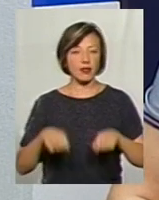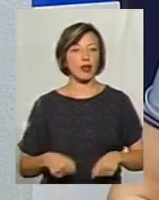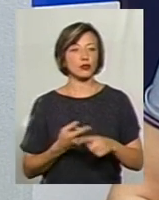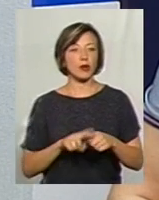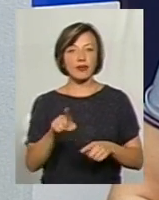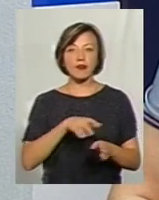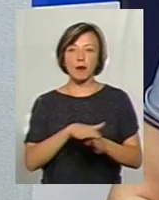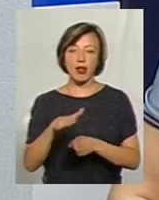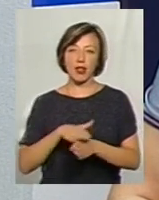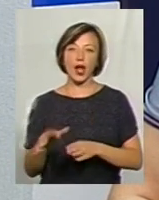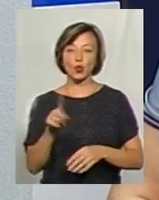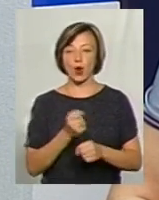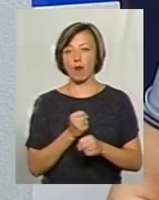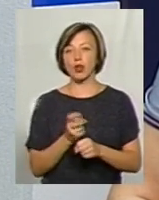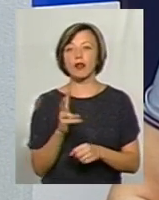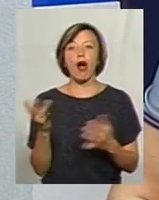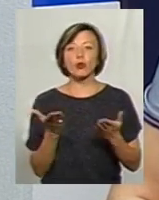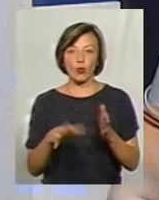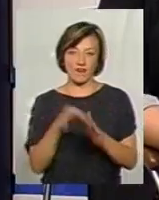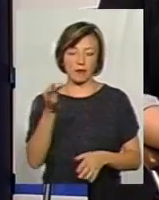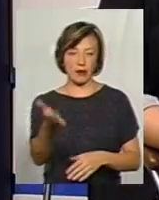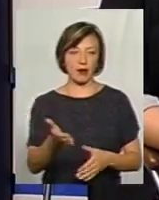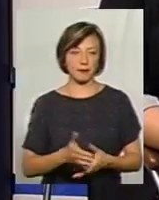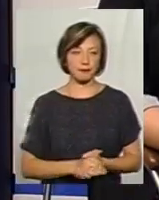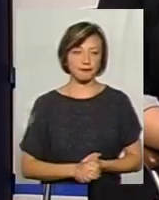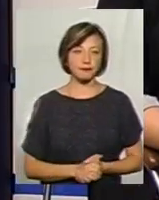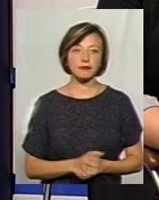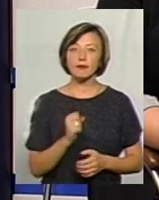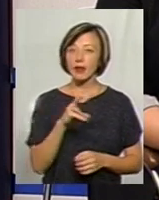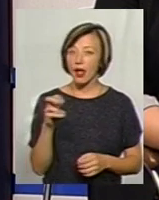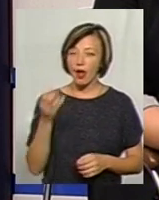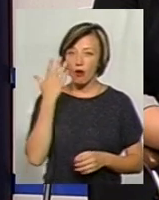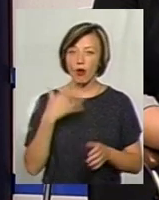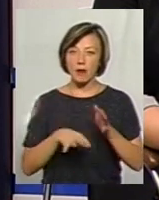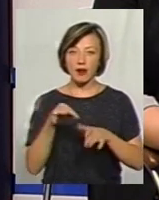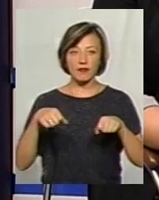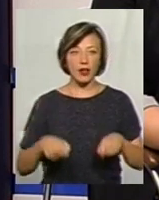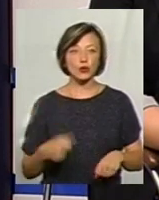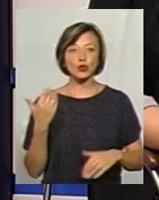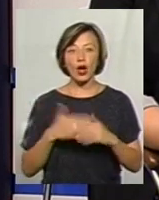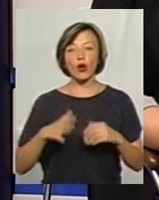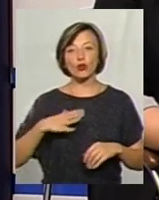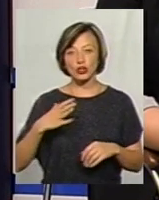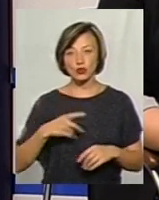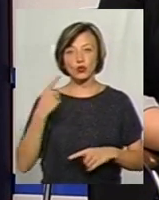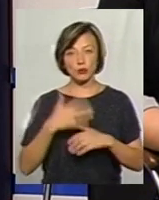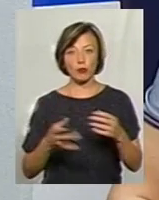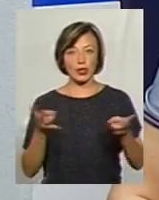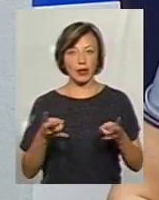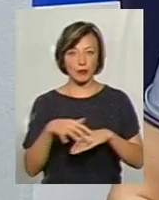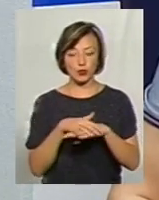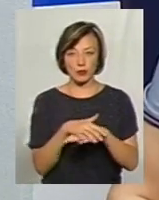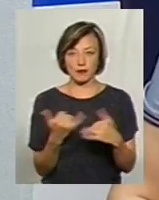чтобы они выполняли ту работу, на которую их выбрали. Але ж, убираючи цю владу, мы уже очікували, что влада розумеет потребу